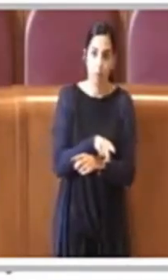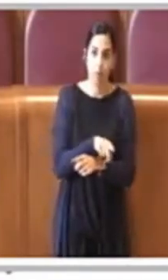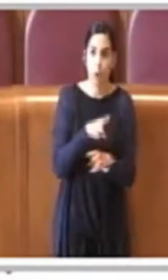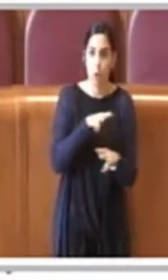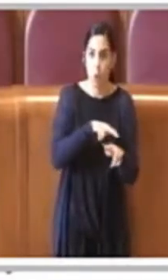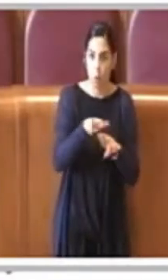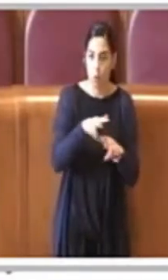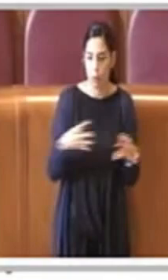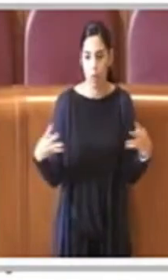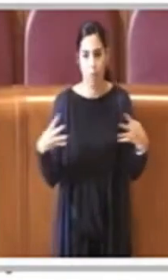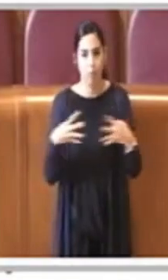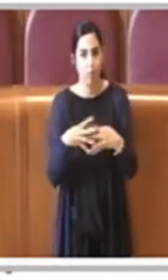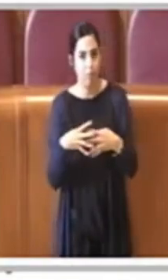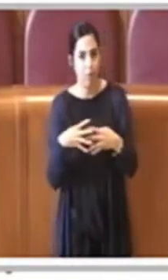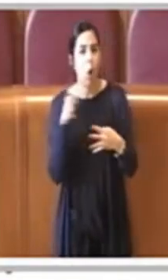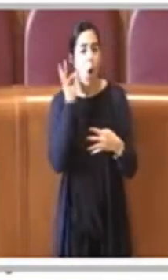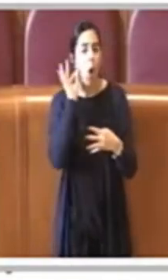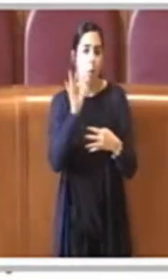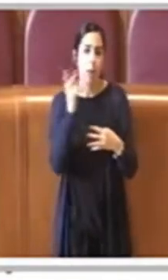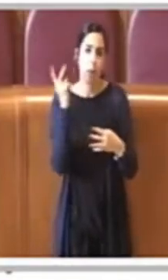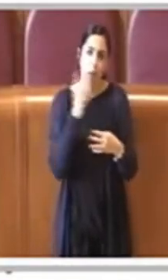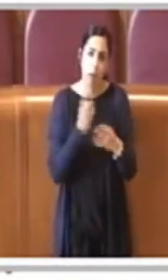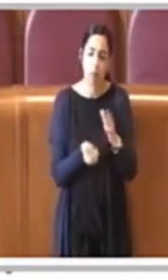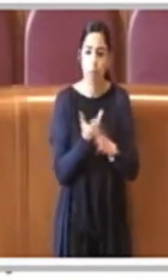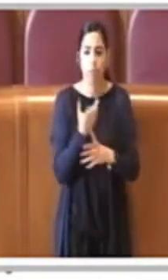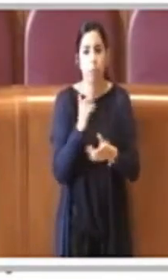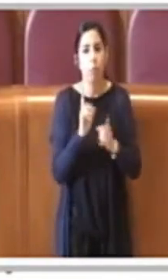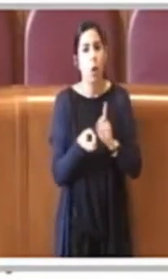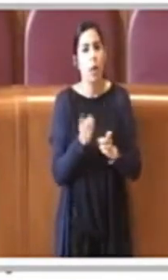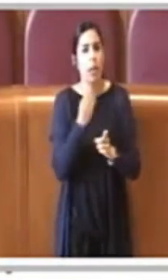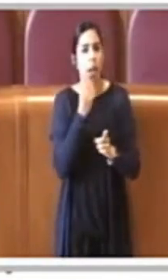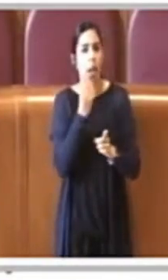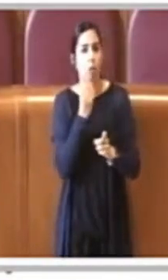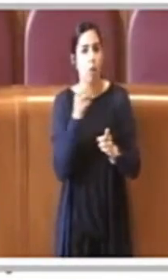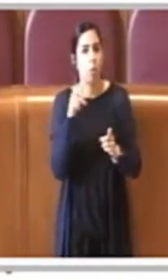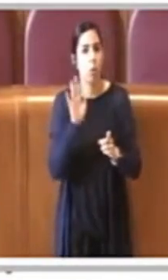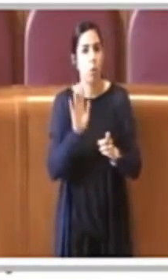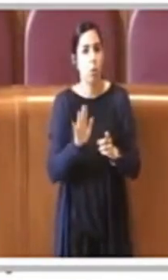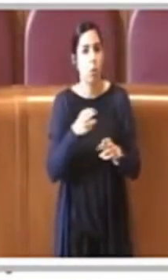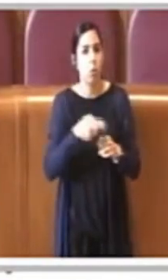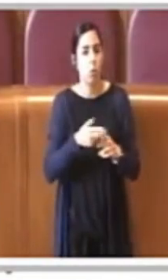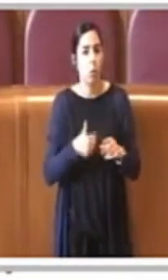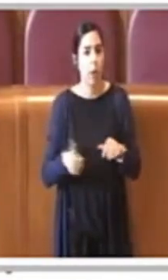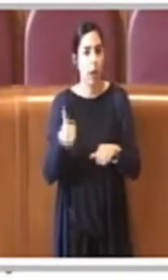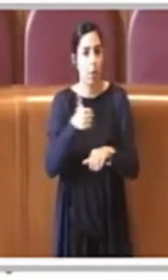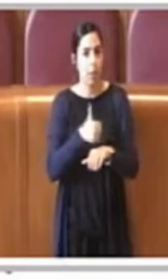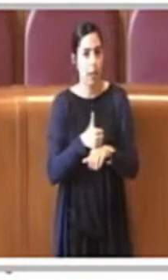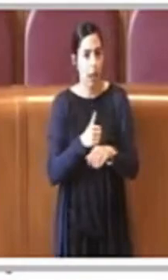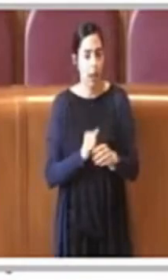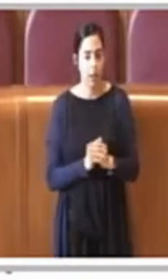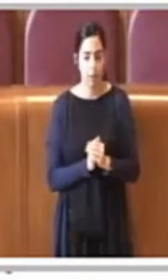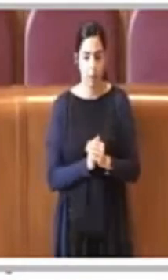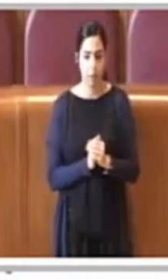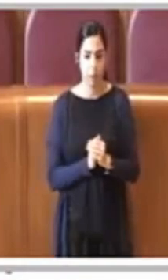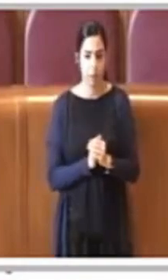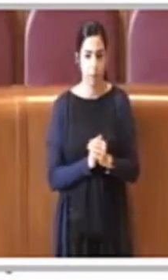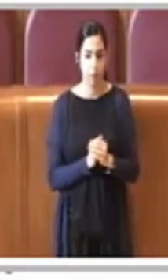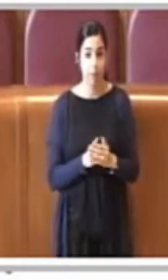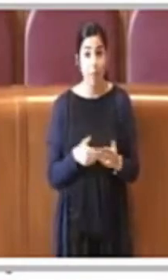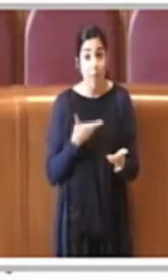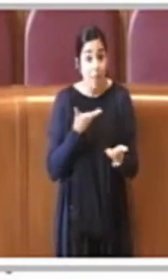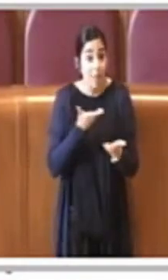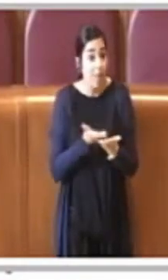monitorare la realizzazione della politica del cibo nella capitale, di proporre ovviamente alle amministrazioni politiche